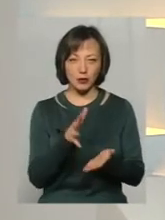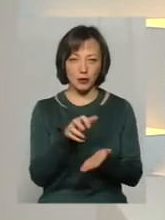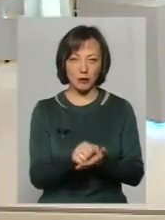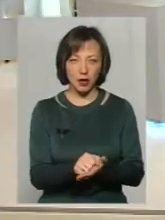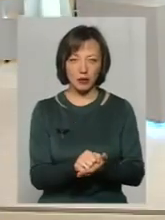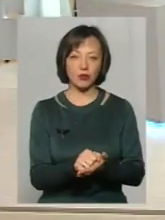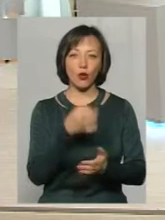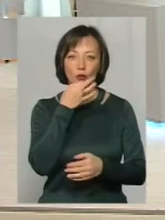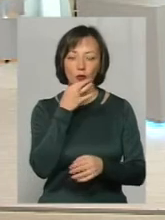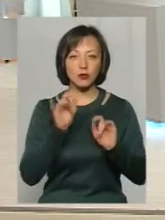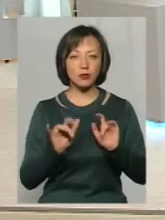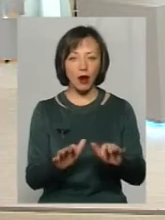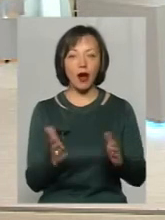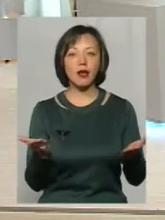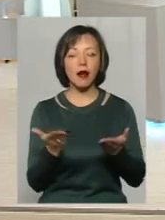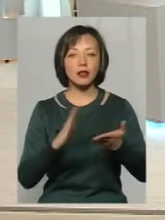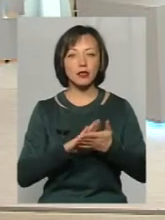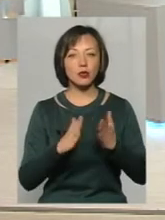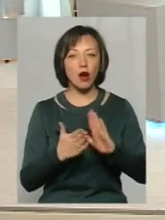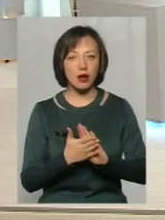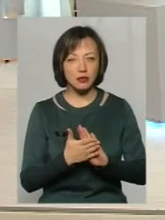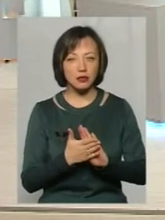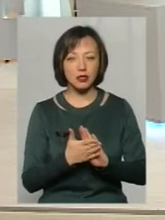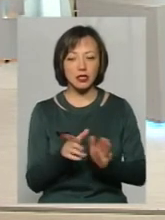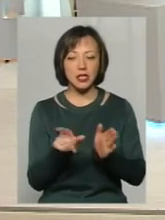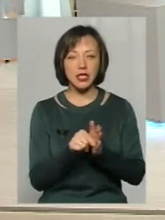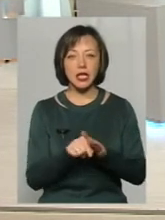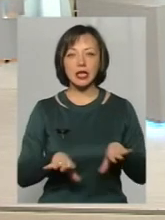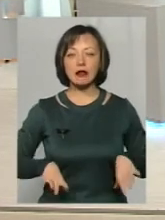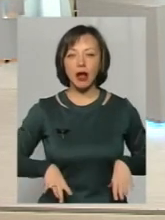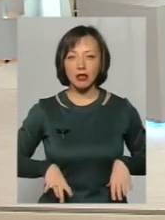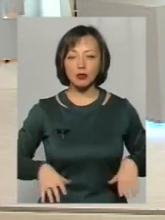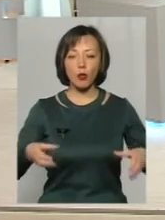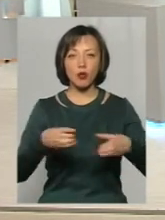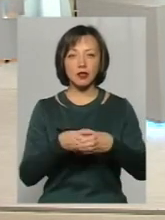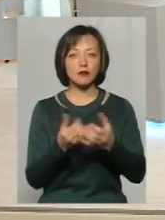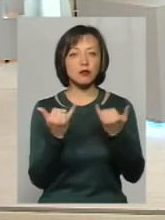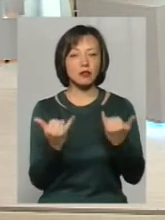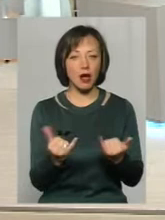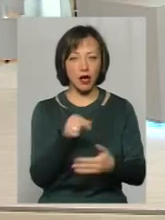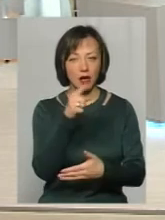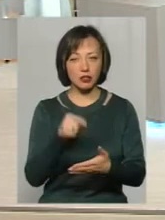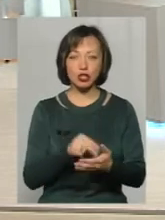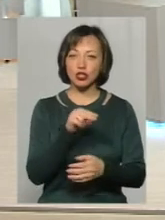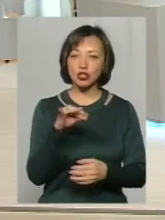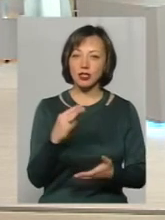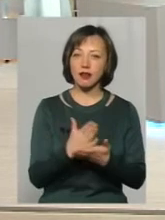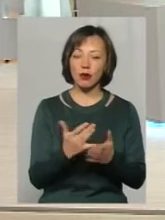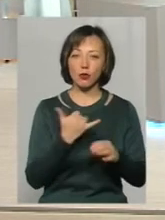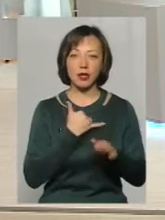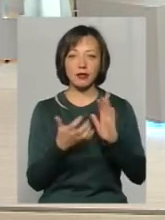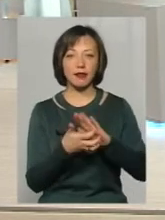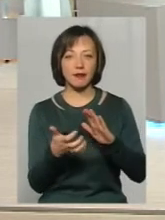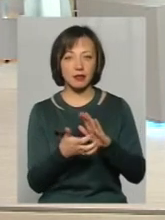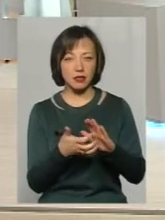улюбленою справою. А яка ситуація з тренерським колективом зараз? Чи є в нас дефіцит